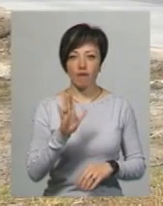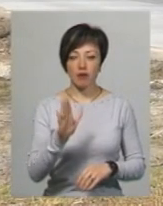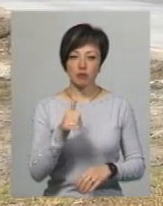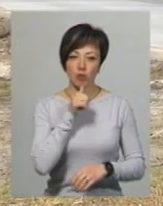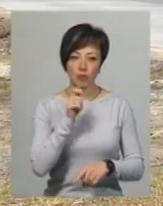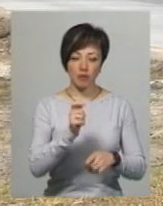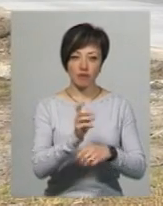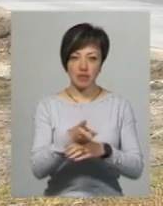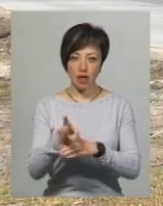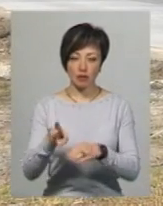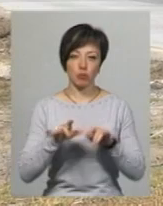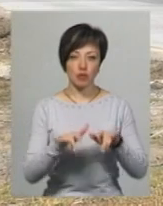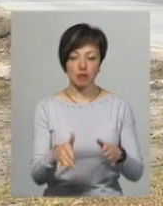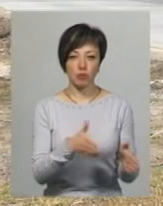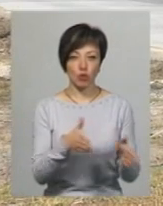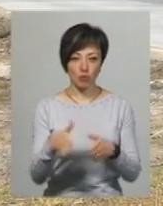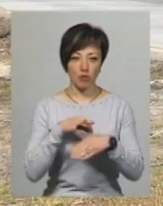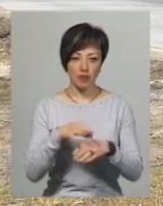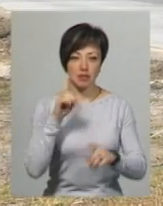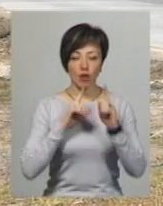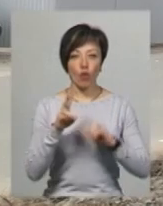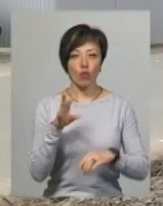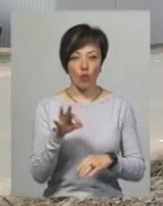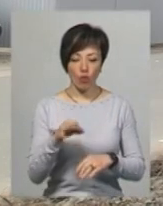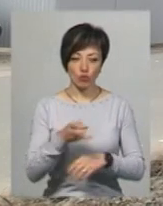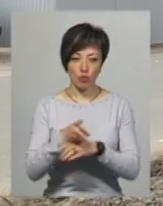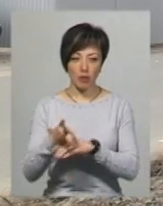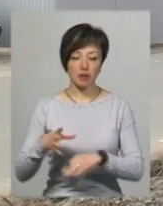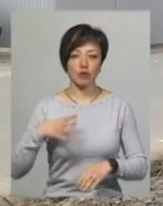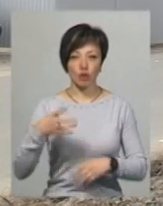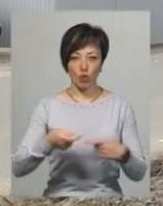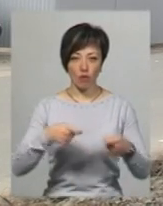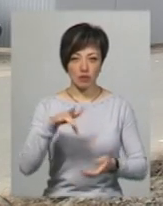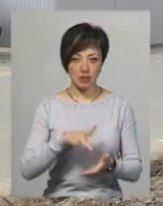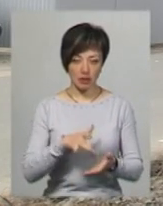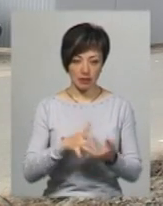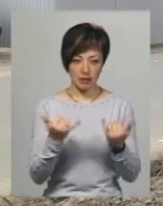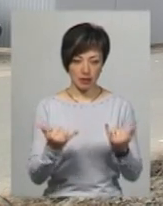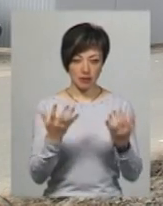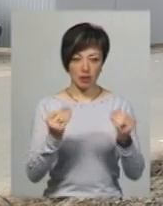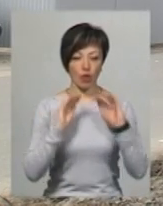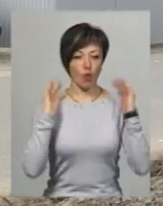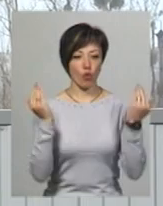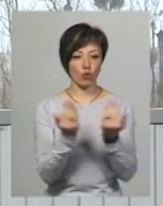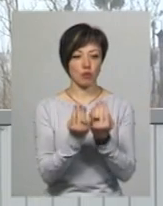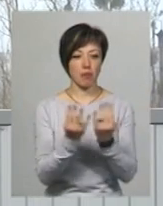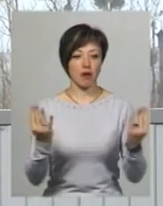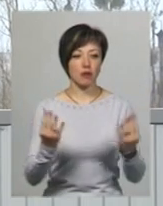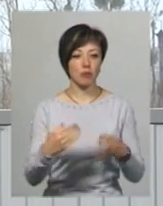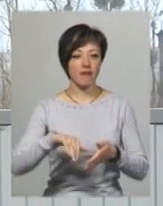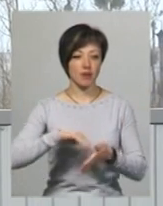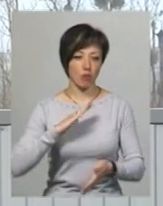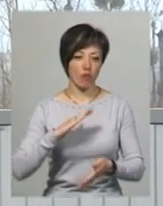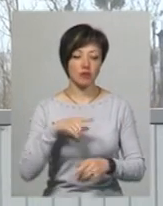відзняти процес підготовки до проведення засідання. Та у зйомках на території колишнього торгового центру, який на даний момент огороджений парканом, нам відмовили,